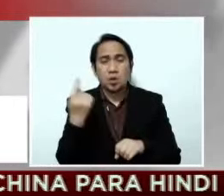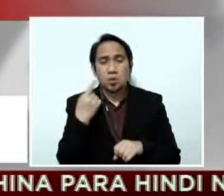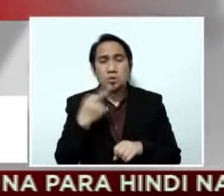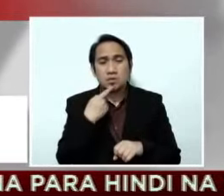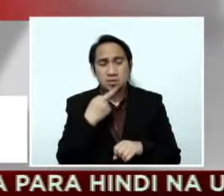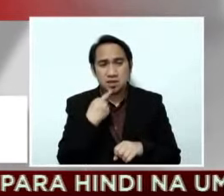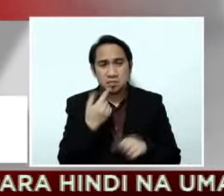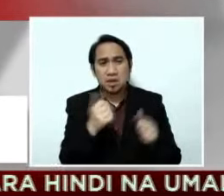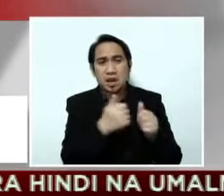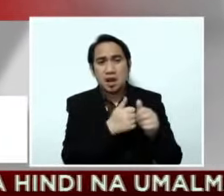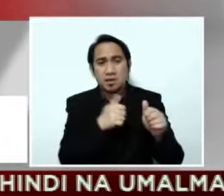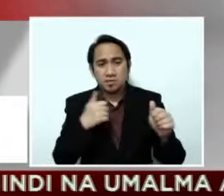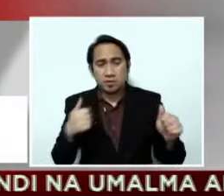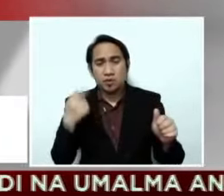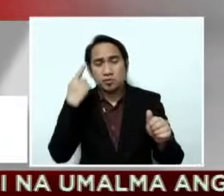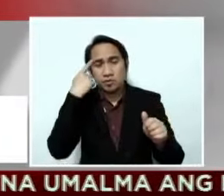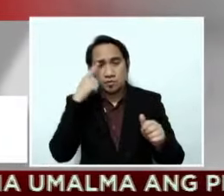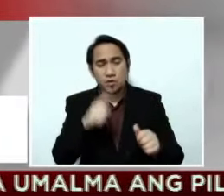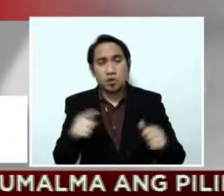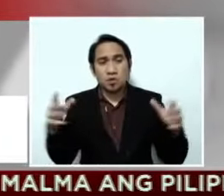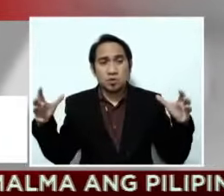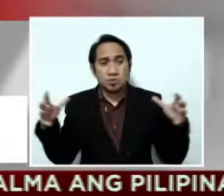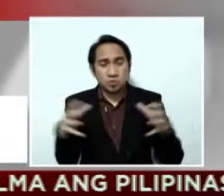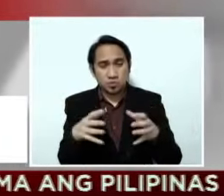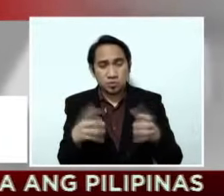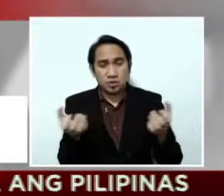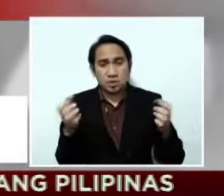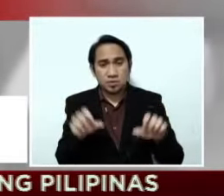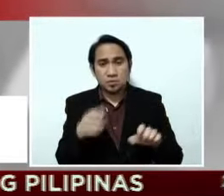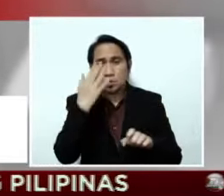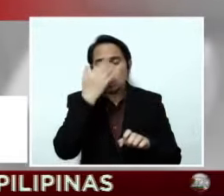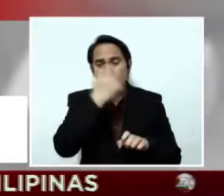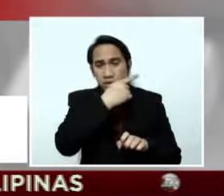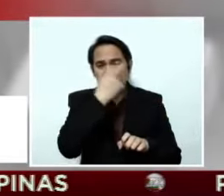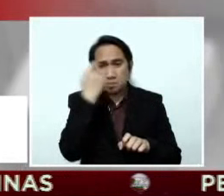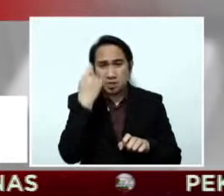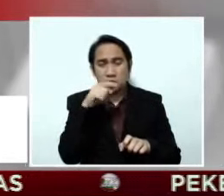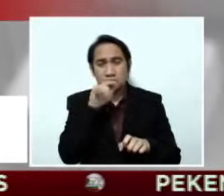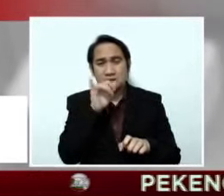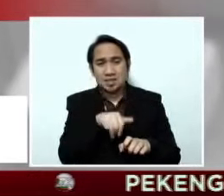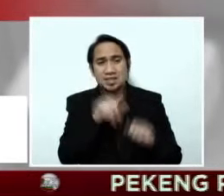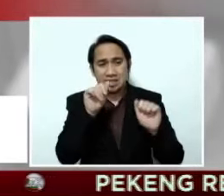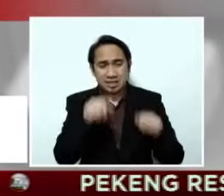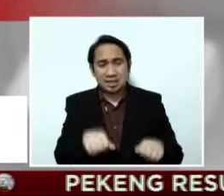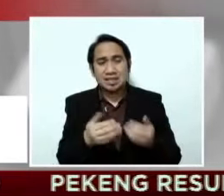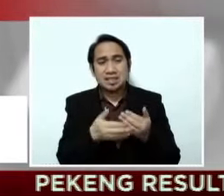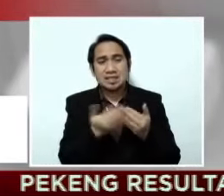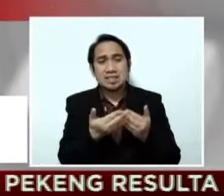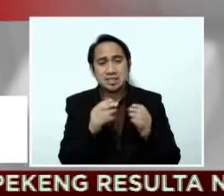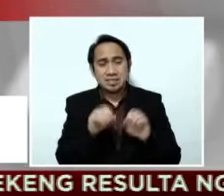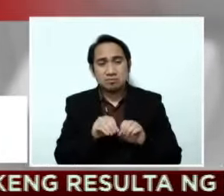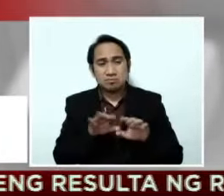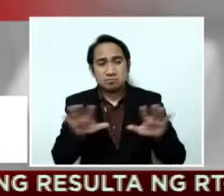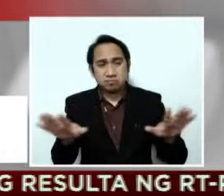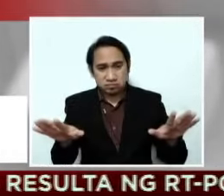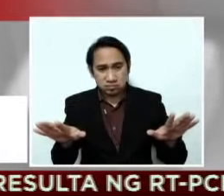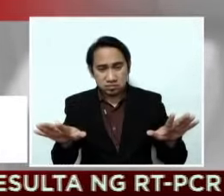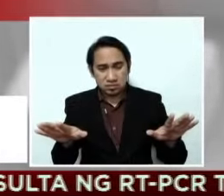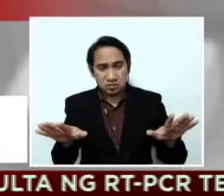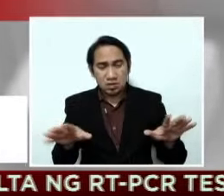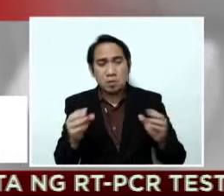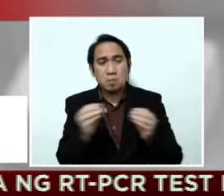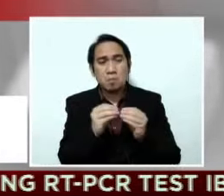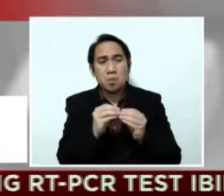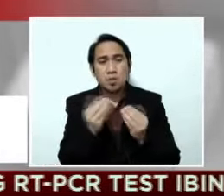iwasan natin yung mga mass gathering events because it's a form of a super spreader and mas madaling kakalat dahil po dun sa